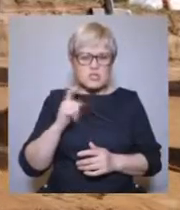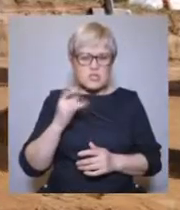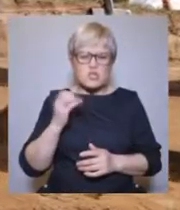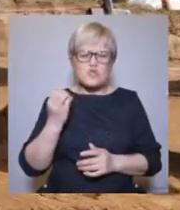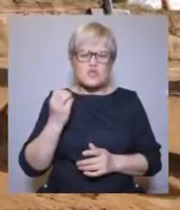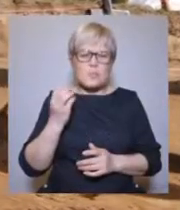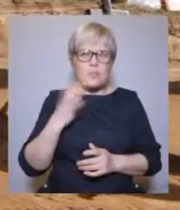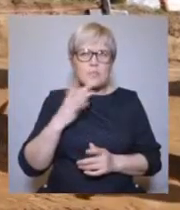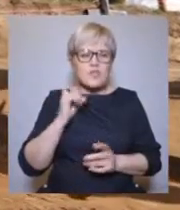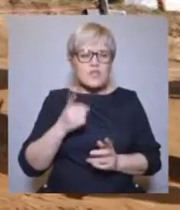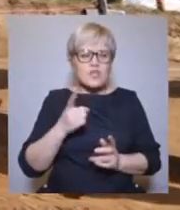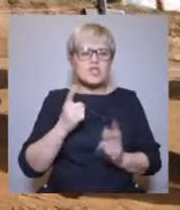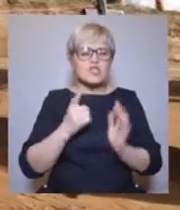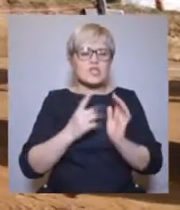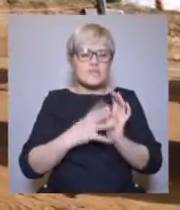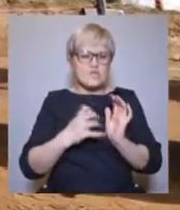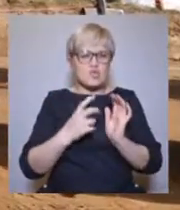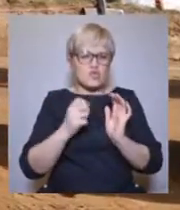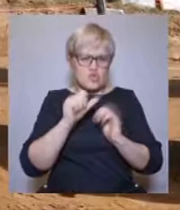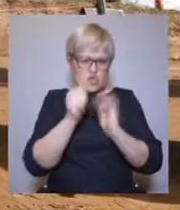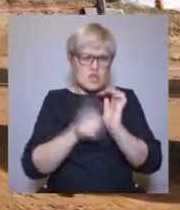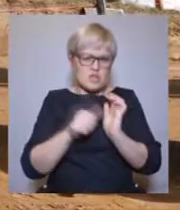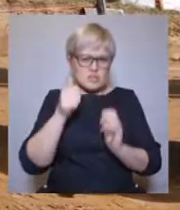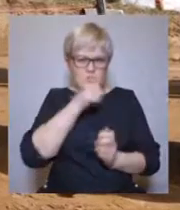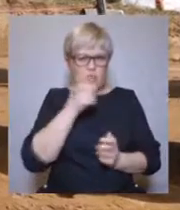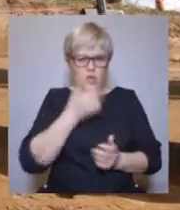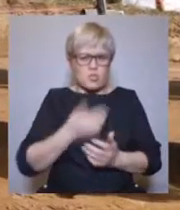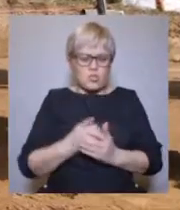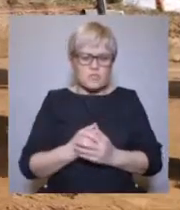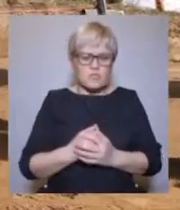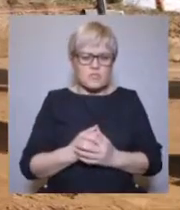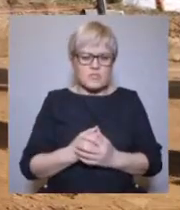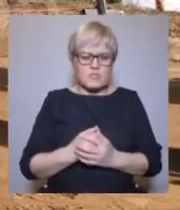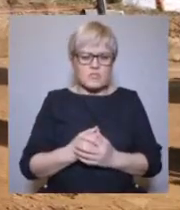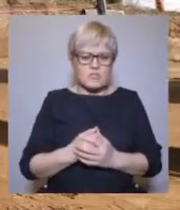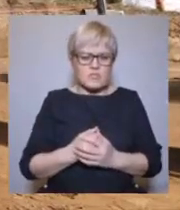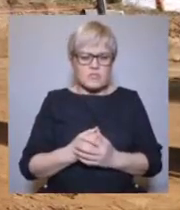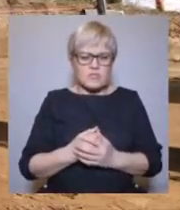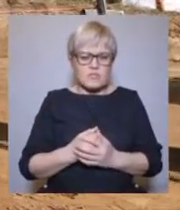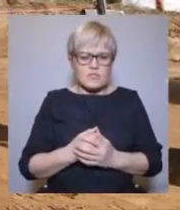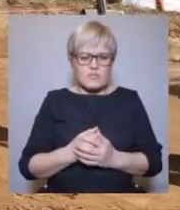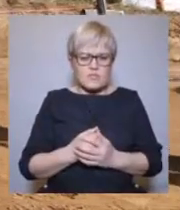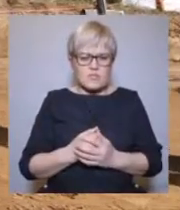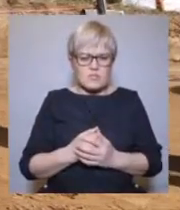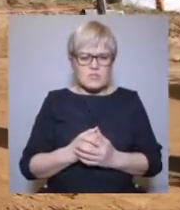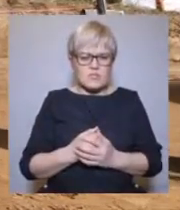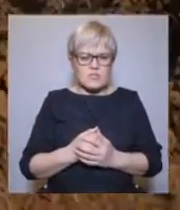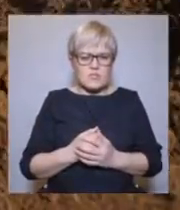поступили в Тобольский музей еще в 1916 году.